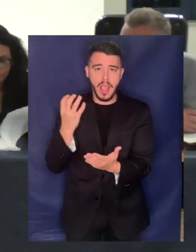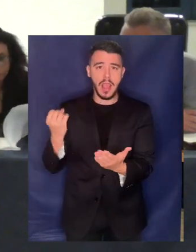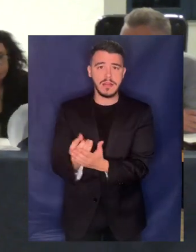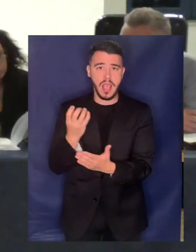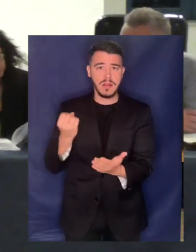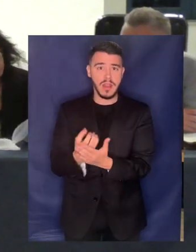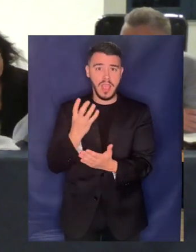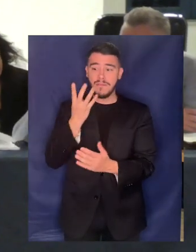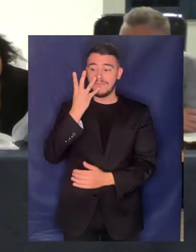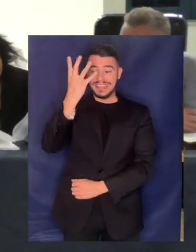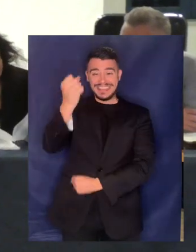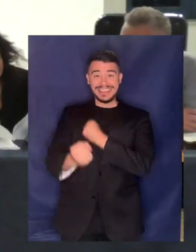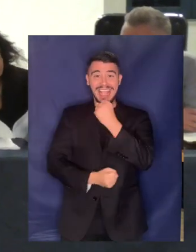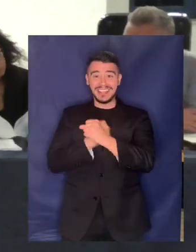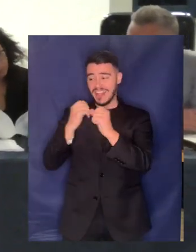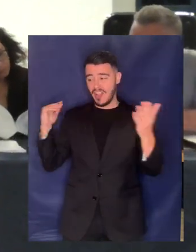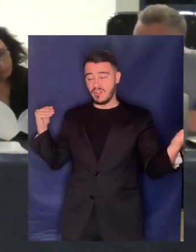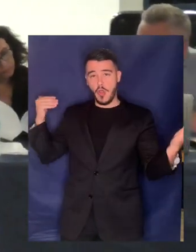τετραετία